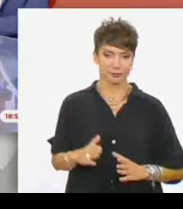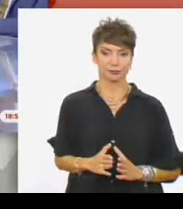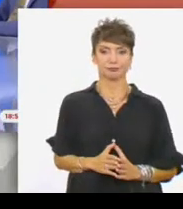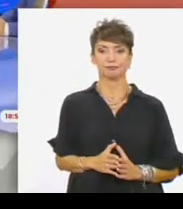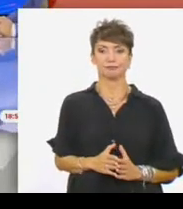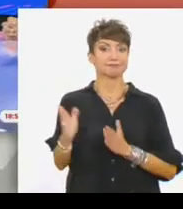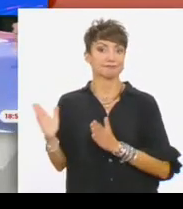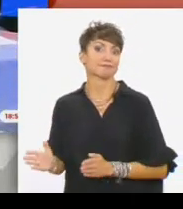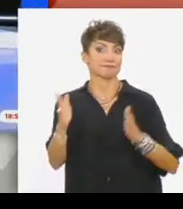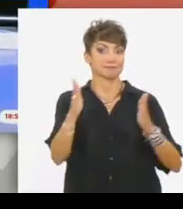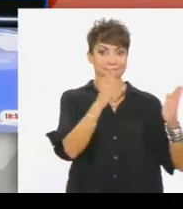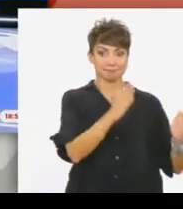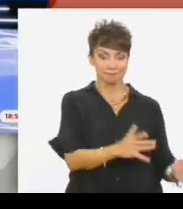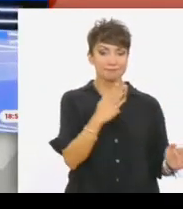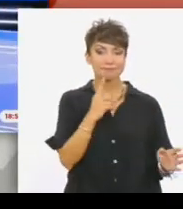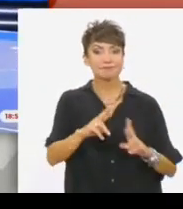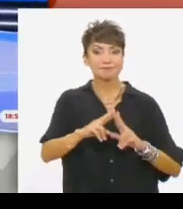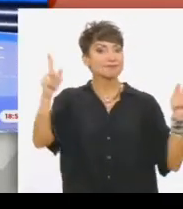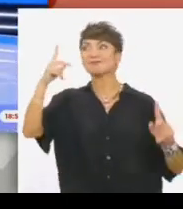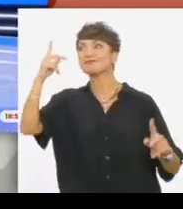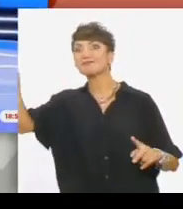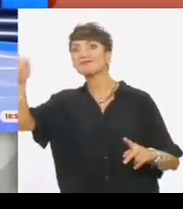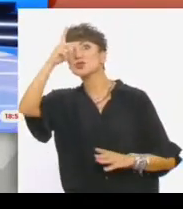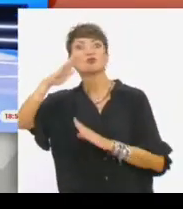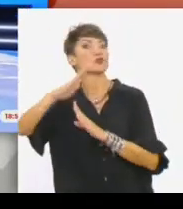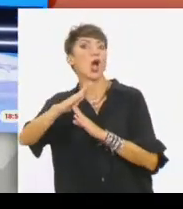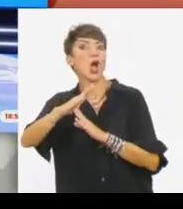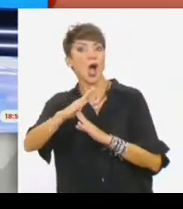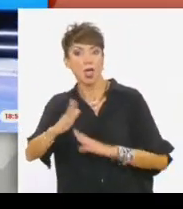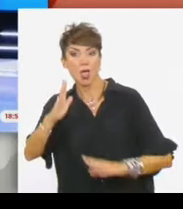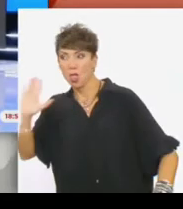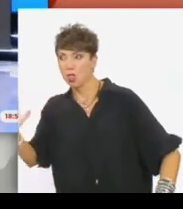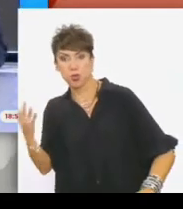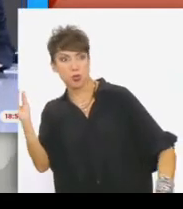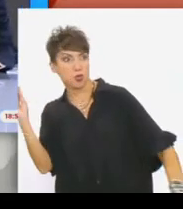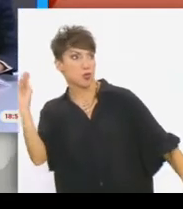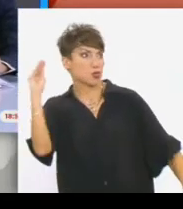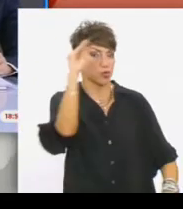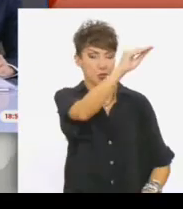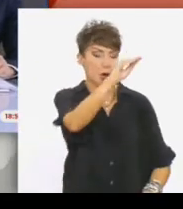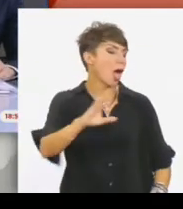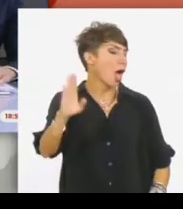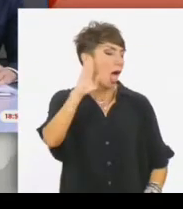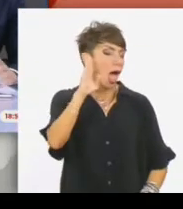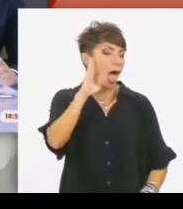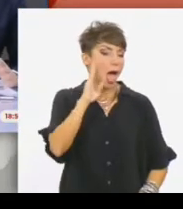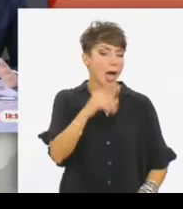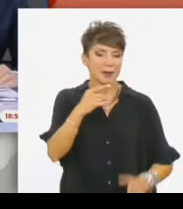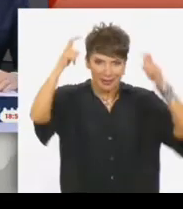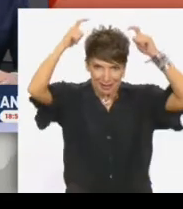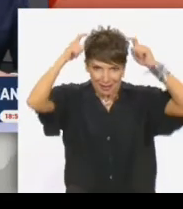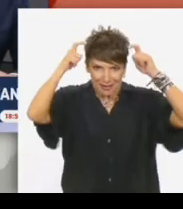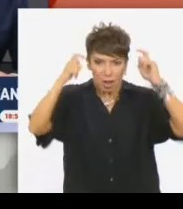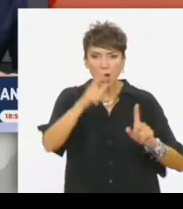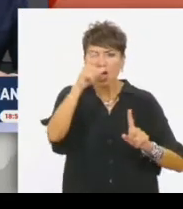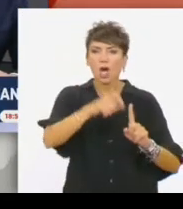Κυρίες και κύριοι, σε πλήρη αποδόμηση του Ερντογάν προχωρά ο Φετουλάχ Γκιουλέν, ο οποίος μίλησε στον Αλφα από το σπίτι Φρούριο, που ζει στην Πεσσιλβάνια των Ηνωμένων Πολιτειών. Να θυμίσουμε